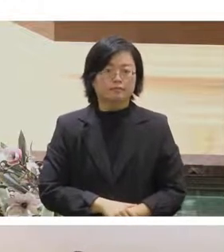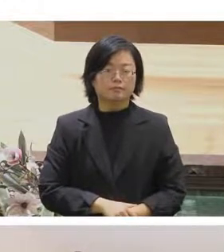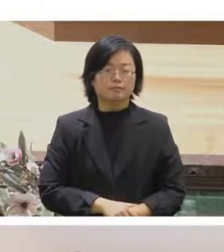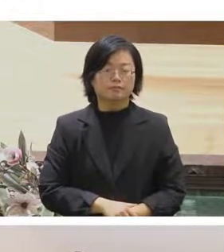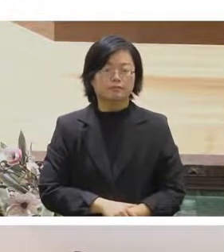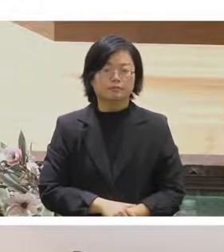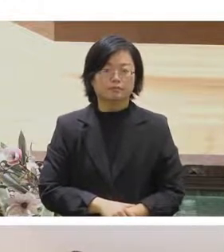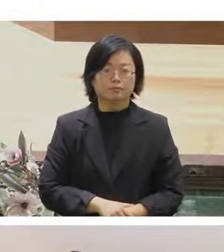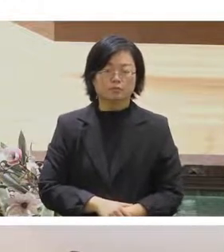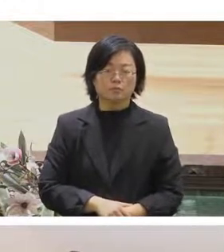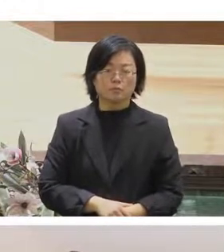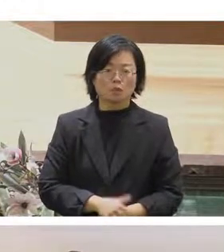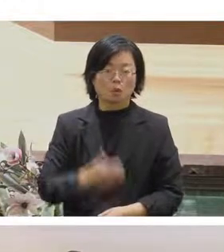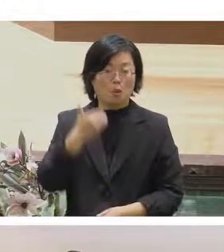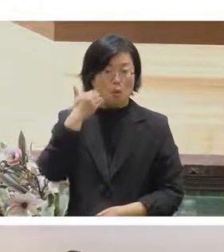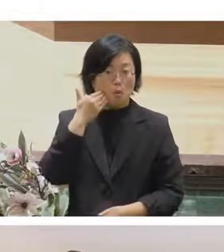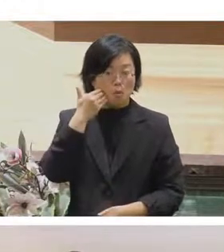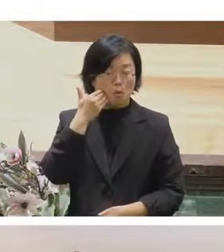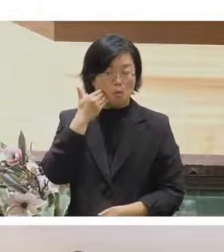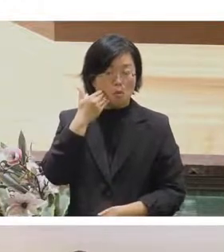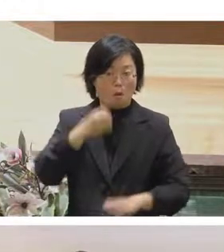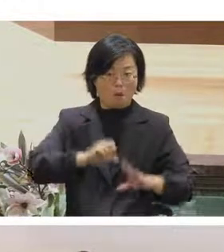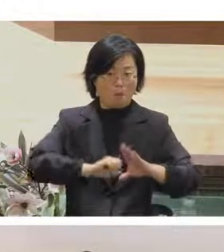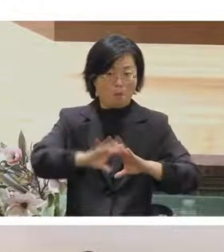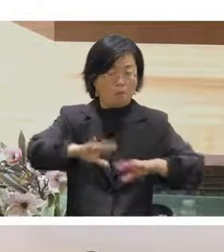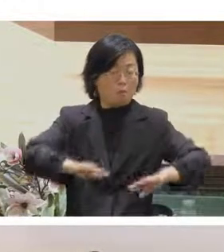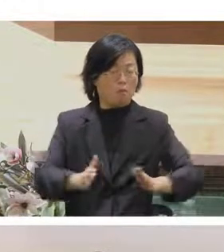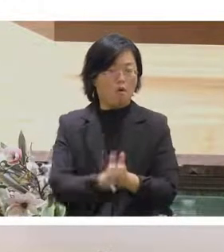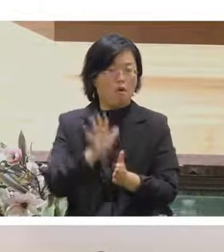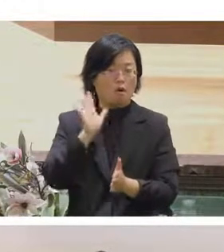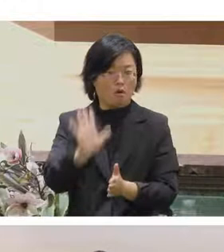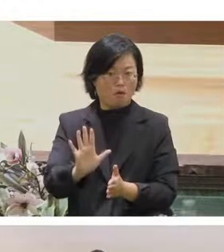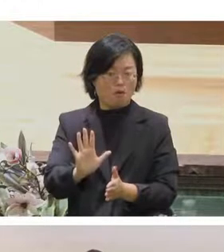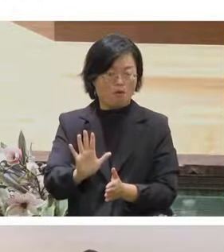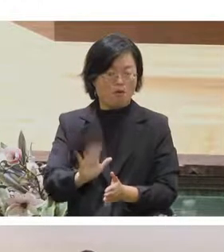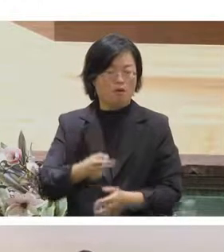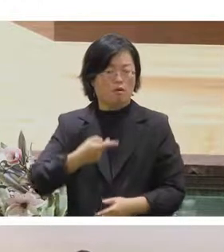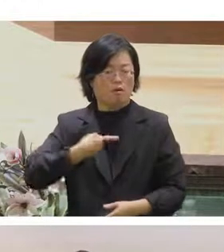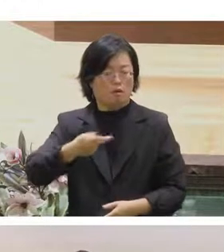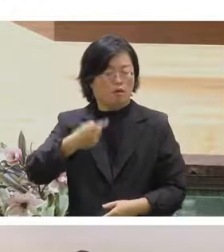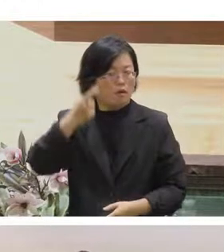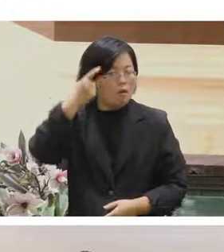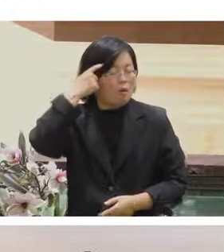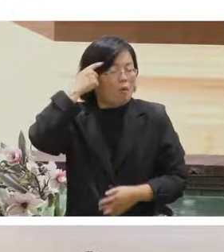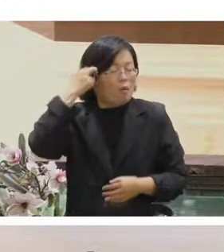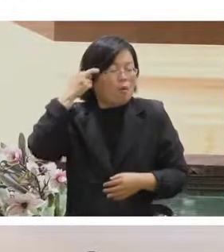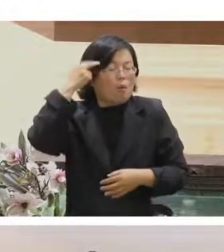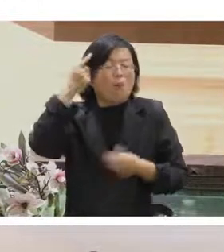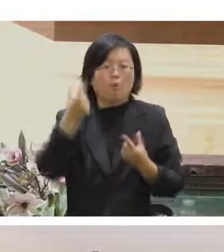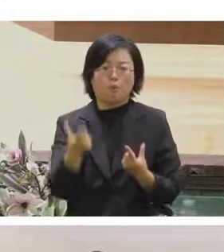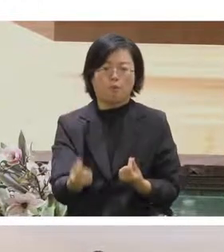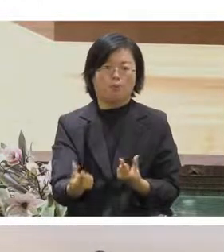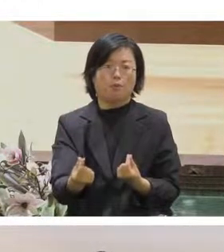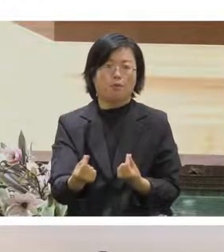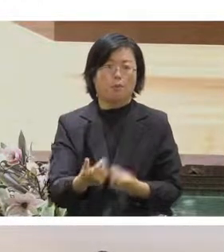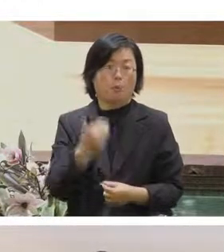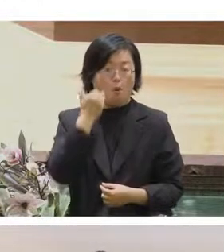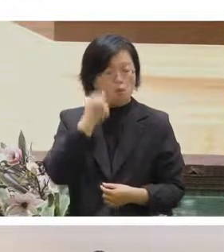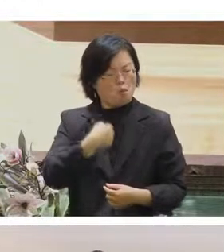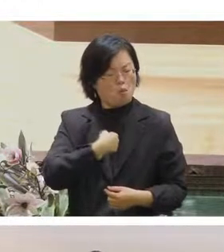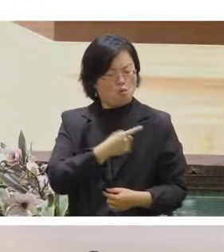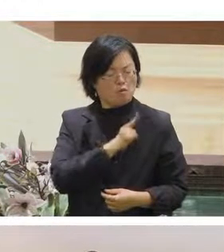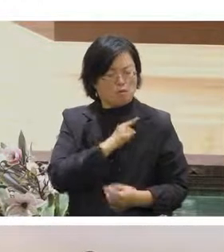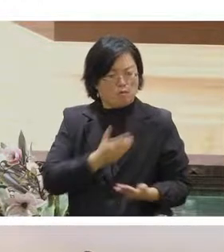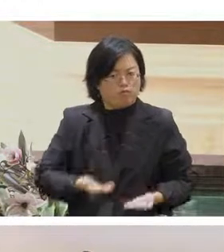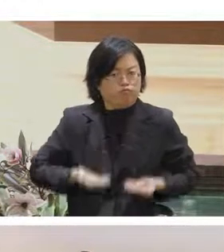從直接的直播上面一起感同身受然後如果也可以在那邊貢獻一點心力